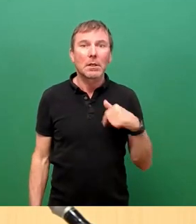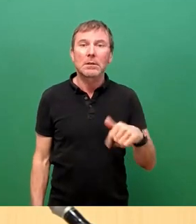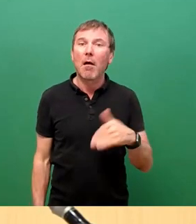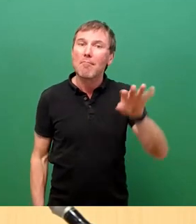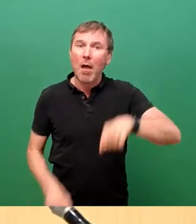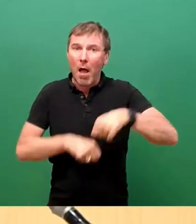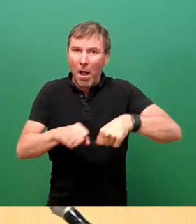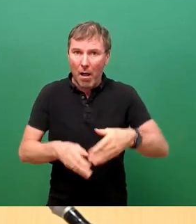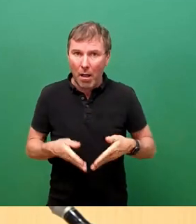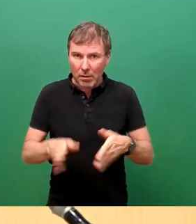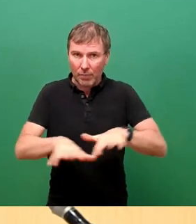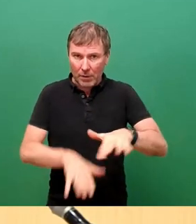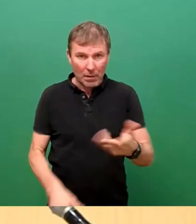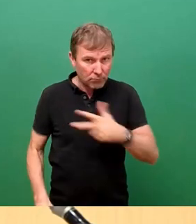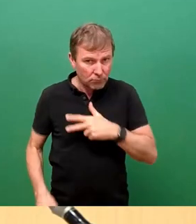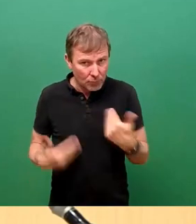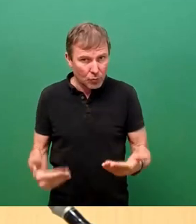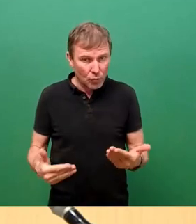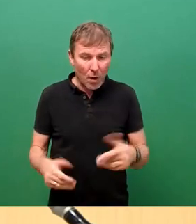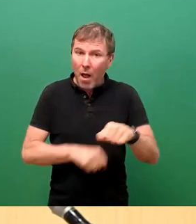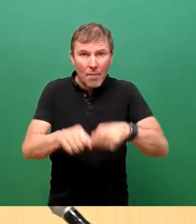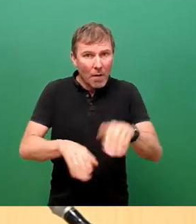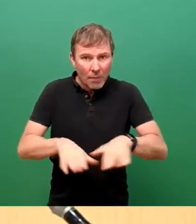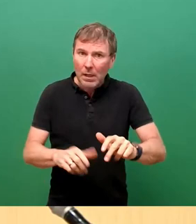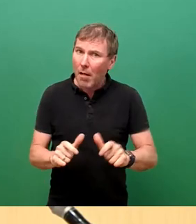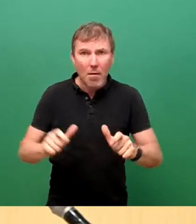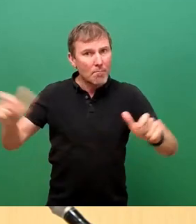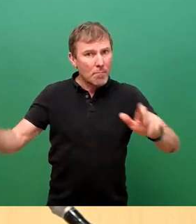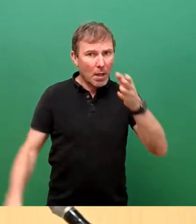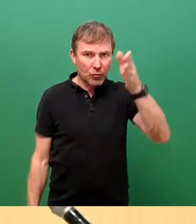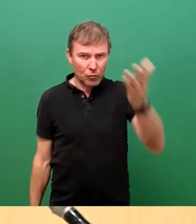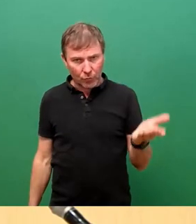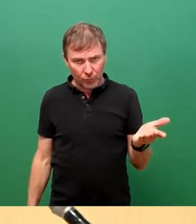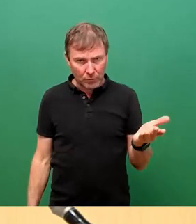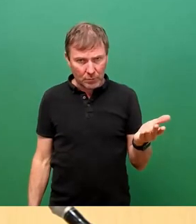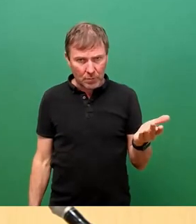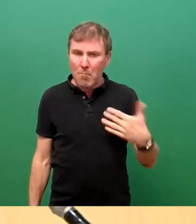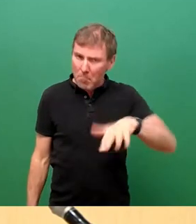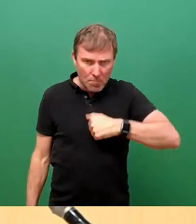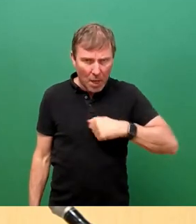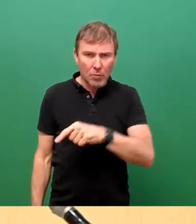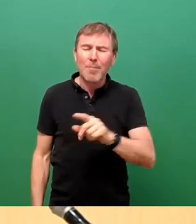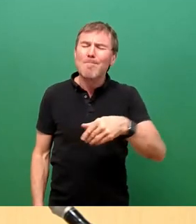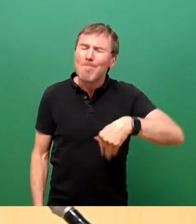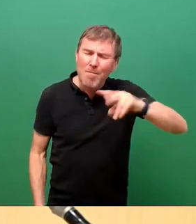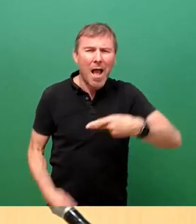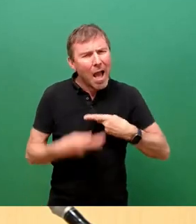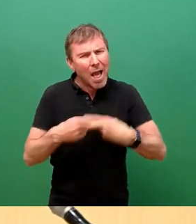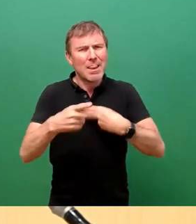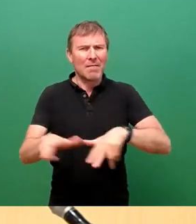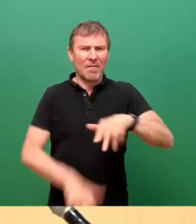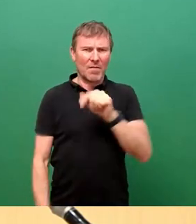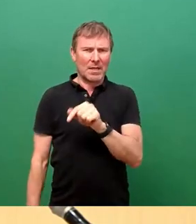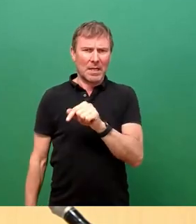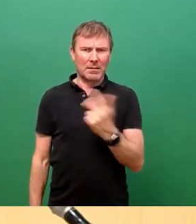Das ist so. Das wächst. Darum müssen wir uns kümmern. Ganz eindeutig. Wir haben aber auch viel mehr Lieferverkehr. Und egal, wo du in dieser Stadt